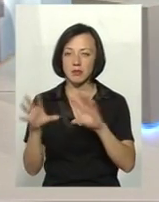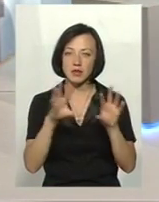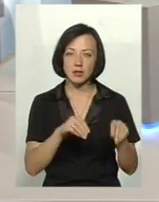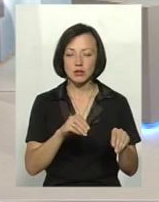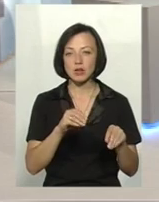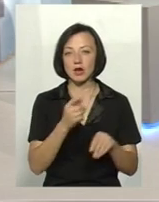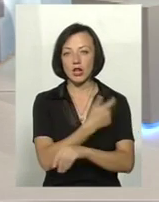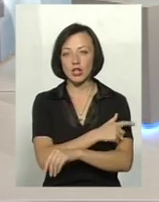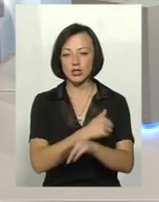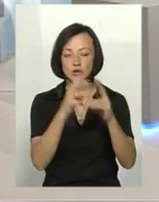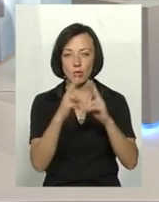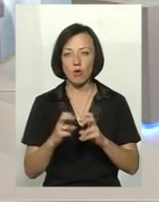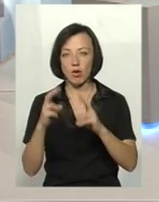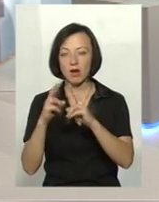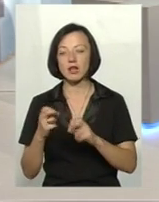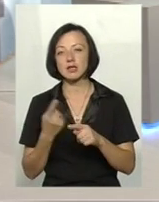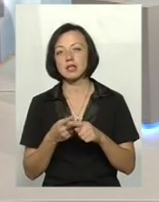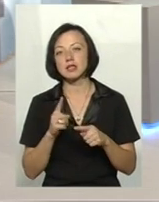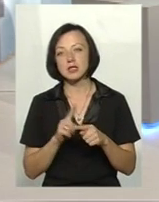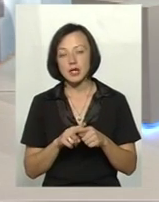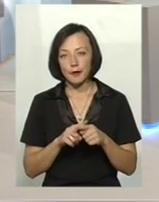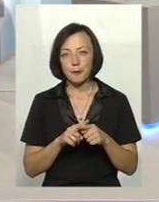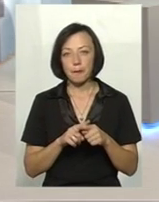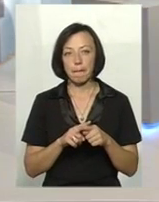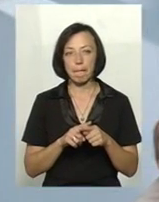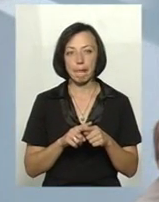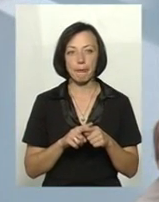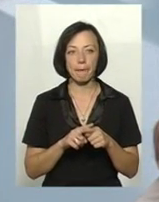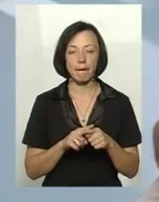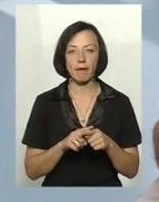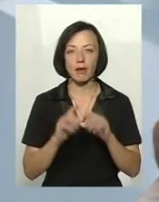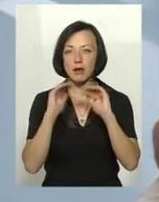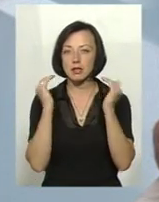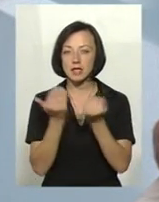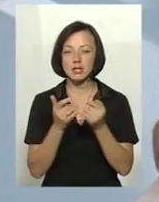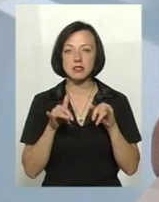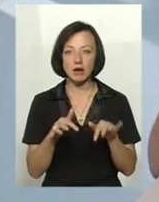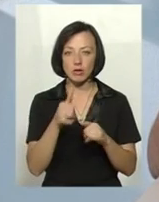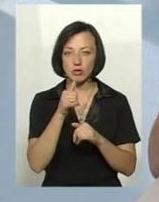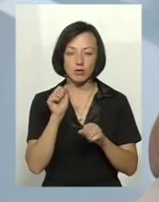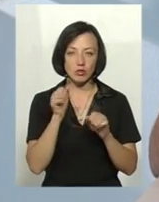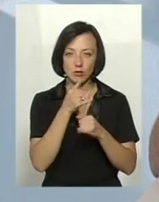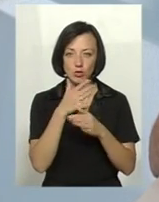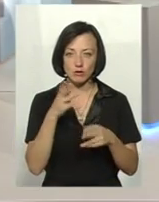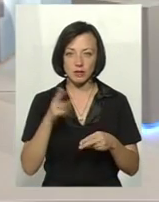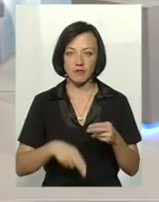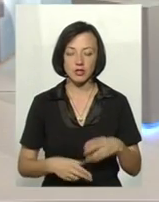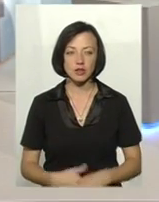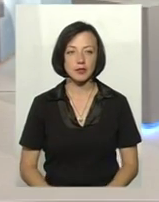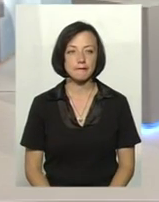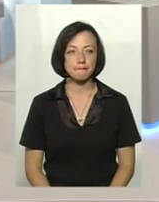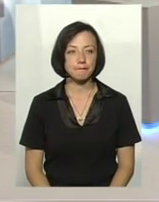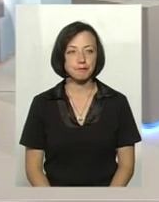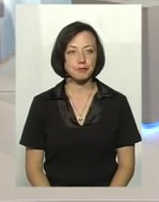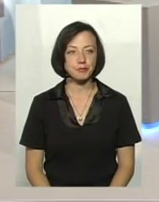буде проводитися клінічний огляд, і ці карантинні заходи не зможемо завершити. Скажіть, будь